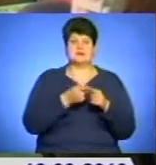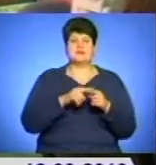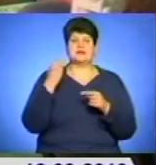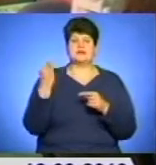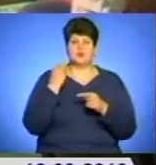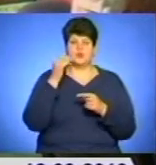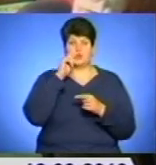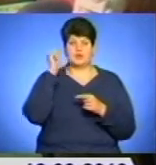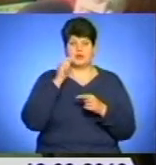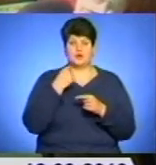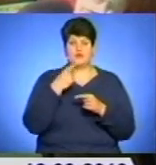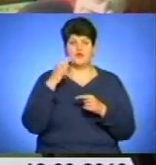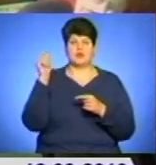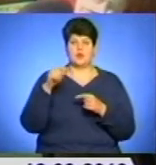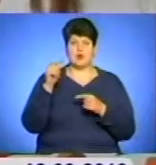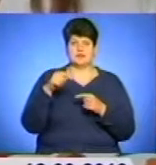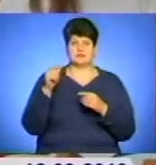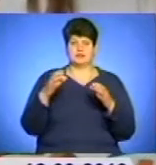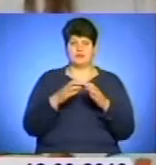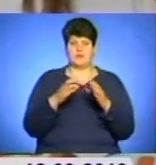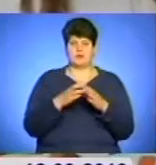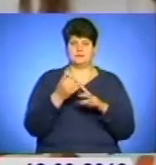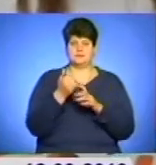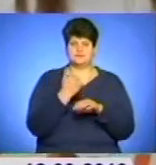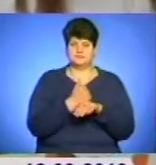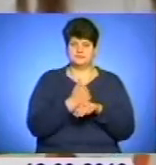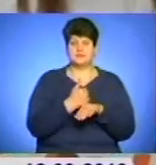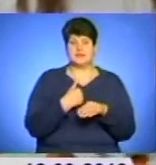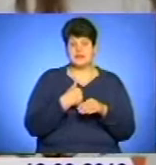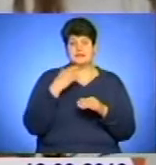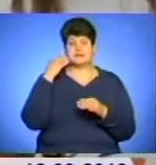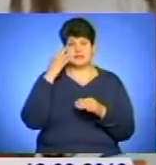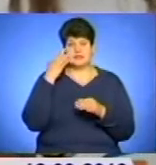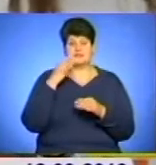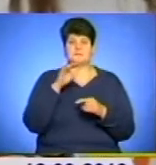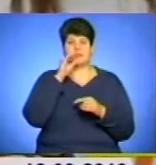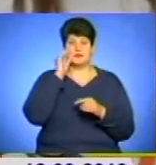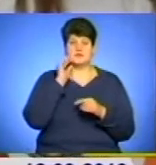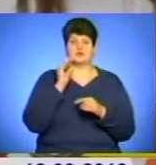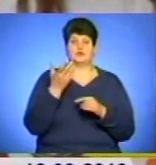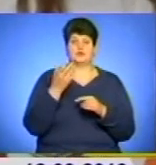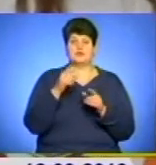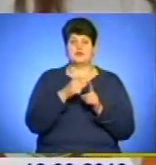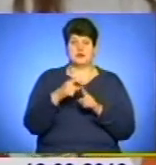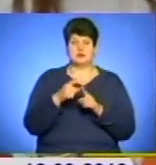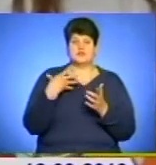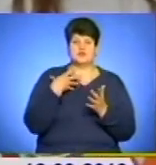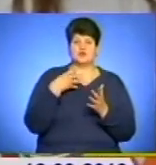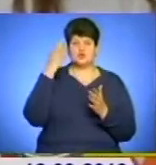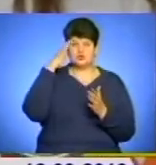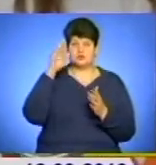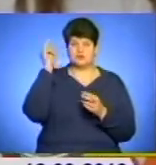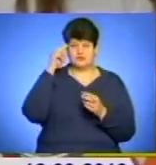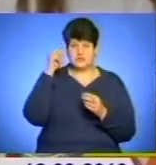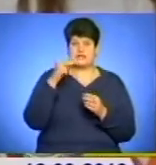вважає наставниця луганської команди. Мені здається, що Шевченкові слова і чужому навчатися, свого не цюраєтесь, як